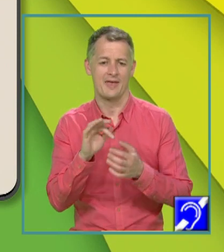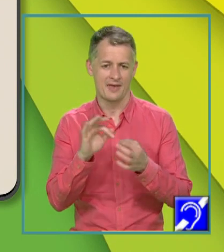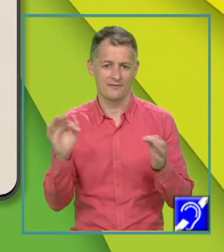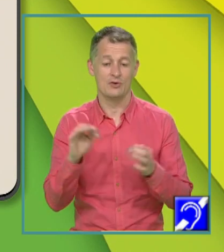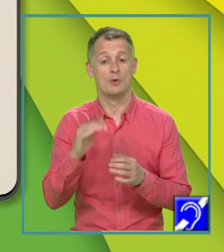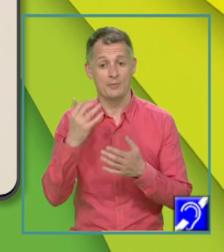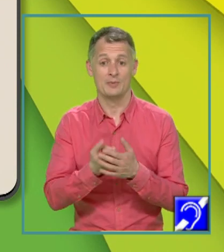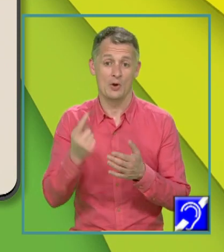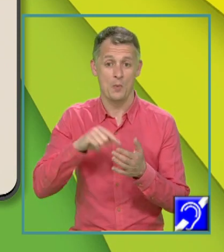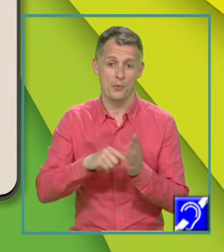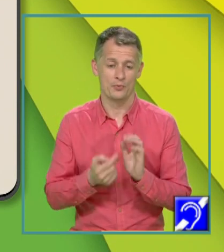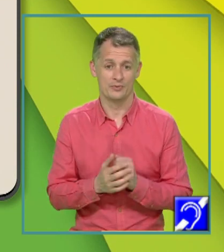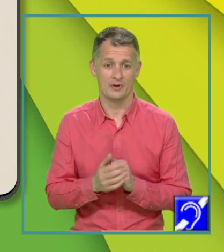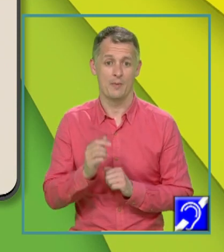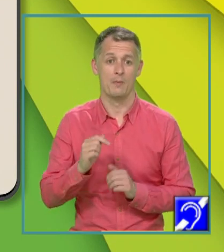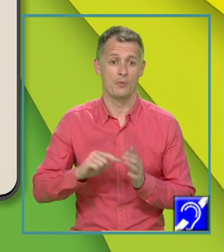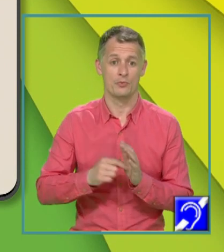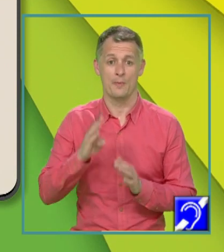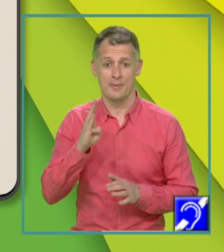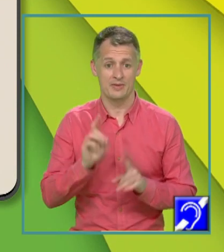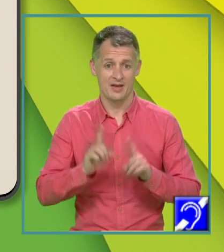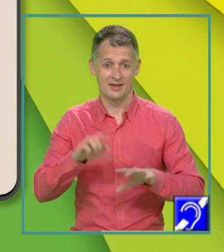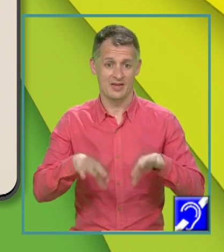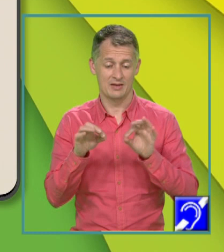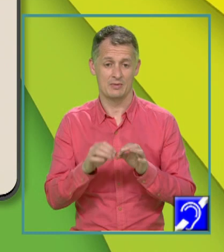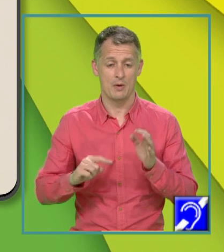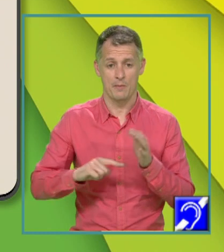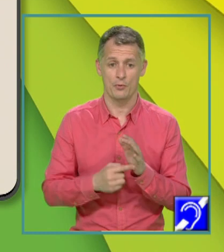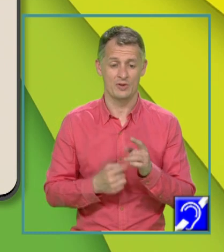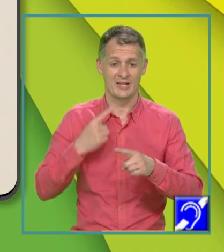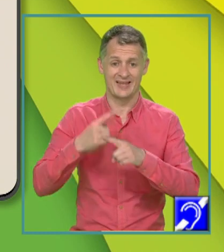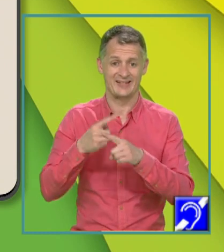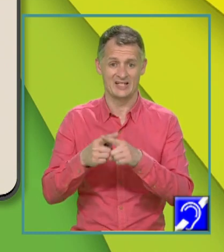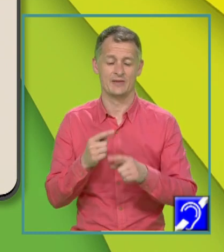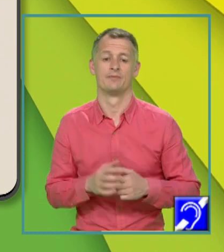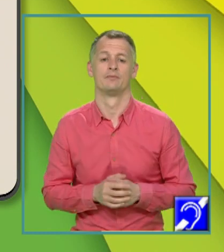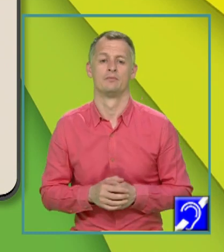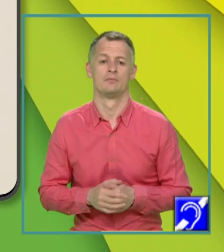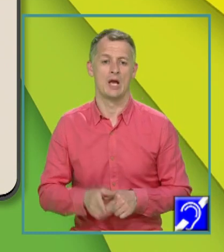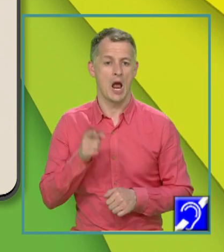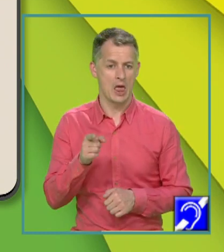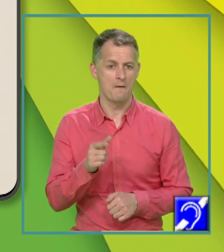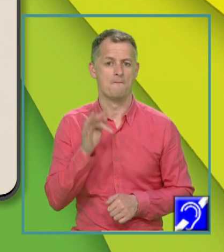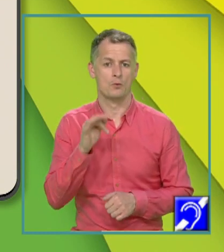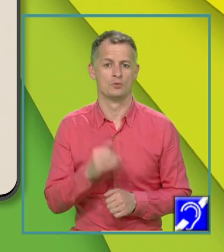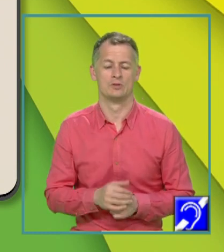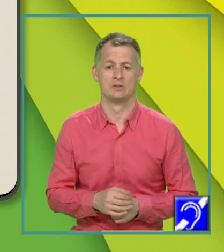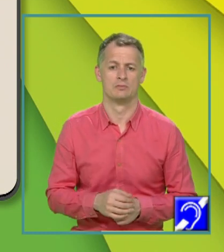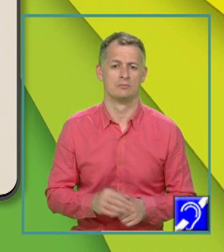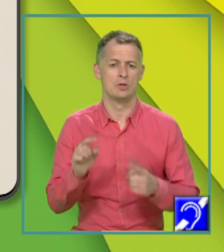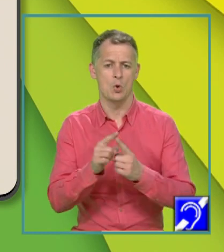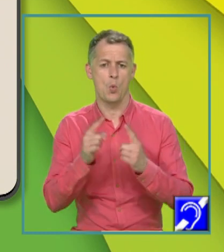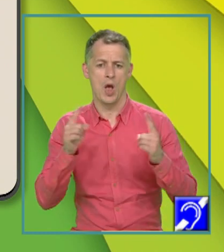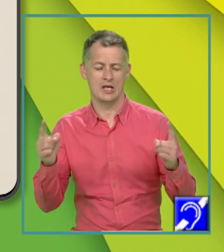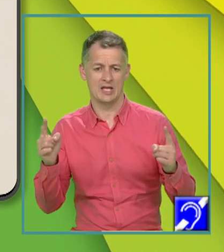La punctul B dacă vom determina punctele de intersecție ale funcției cu axele de